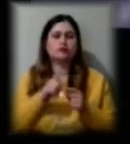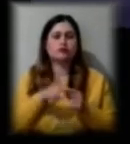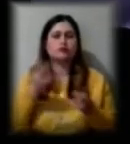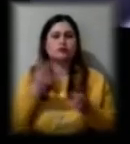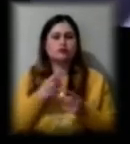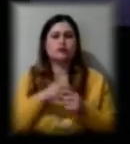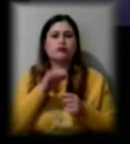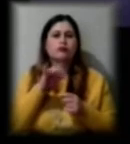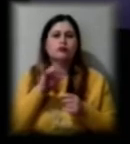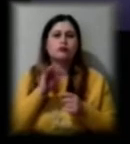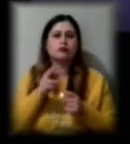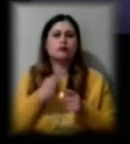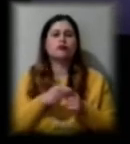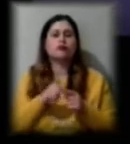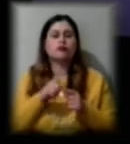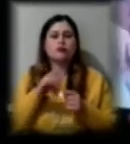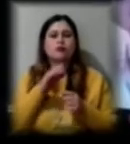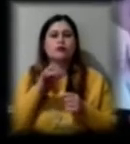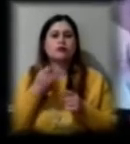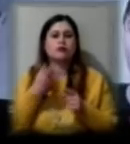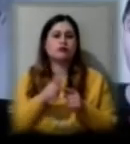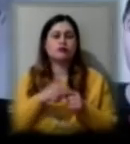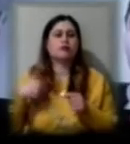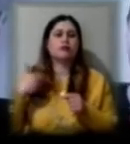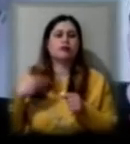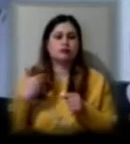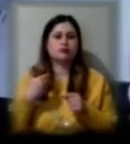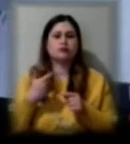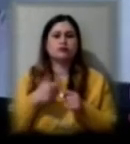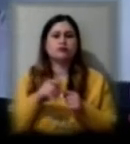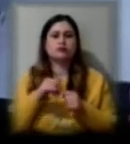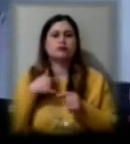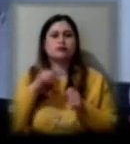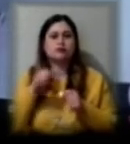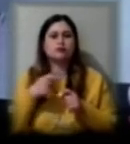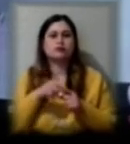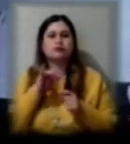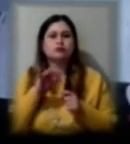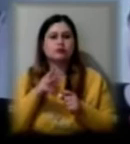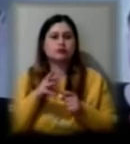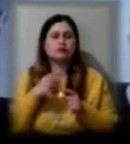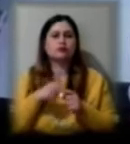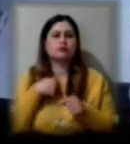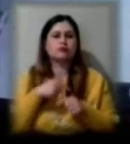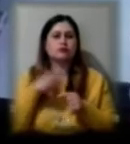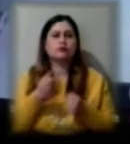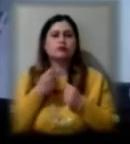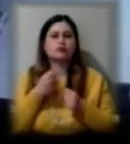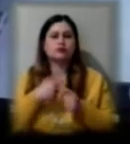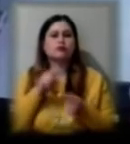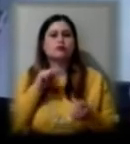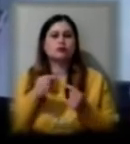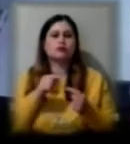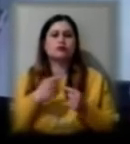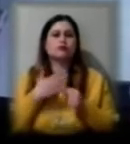та ці конференції – це дуже корисно. Ми можемо таким чином відчути підтримку один одного і наших вчителів,